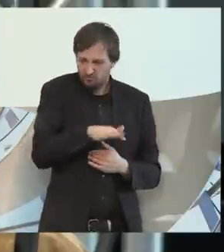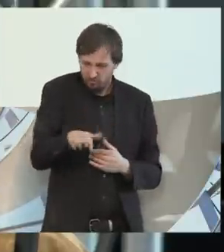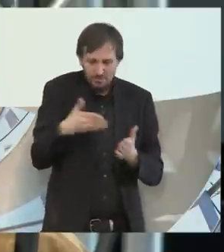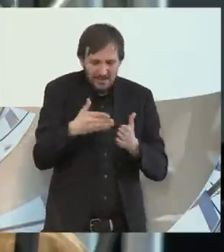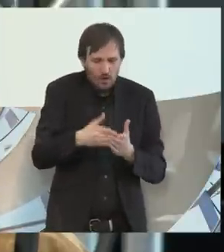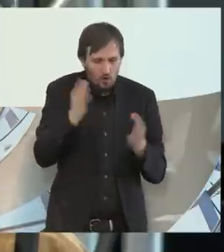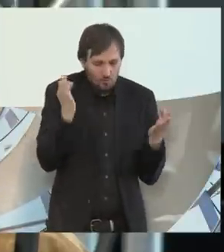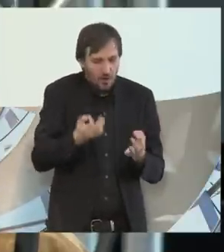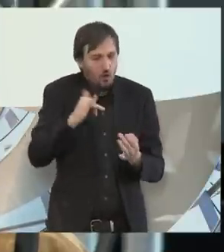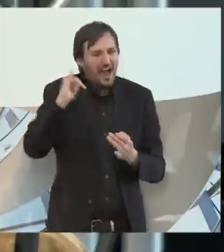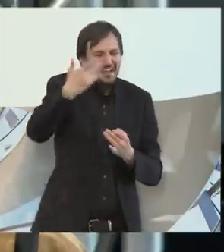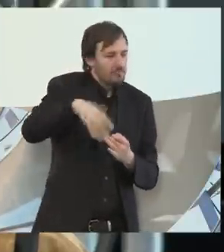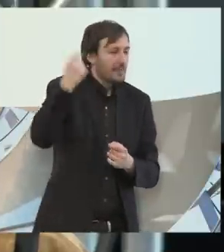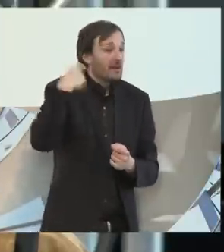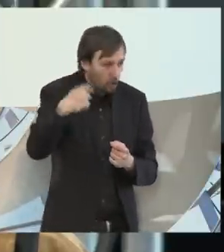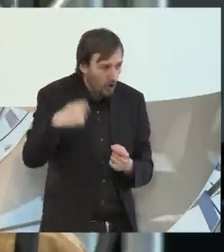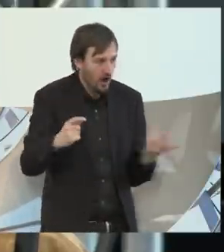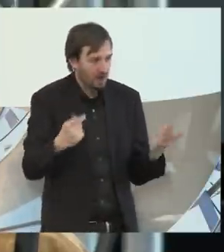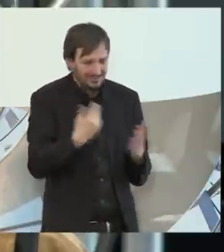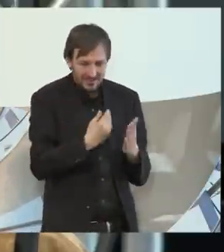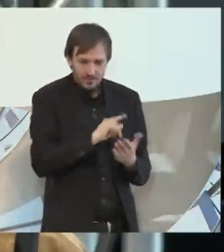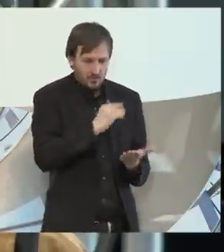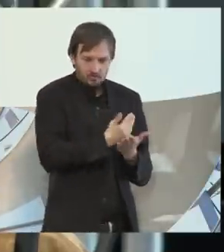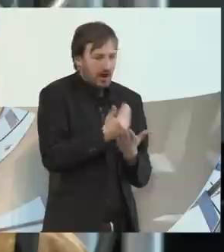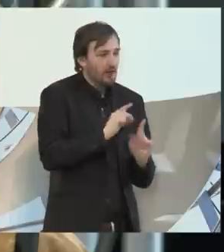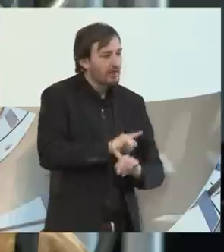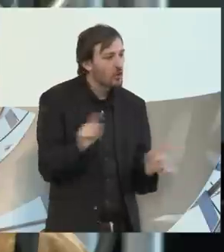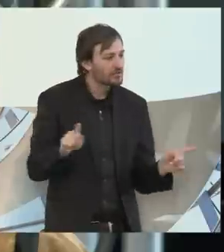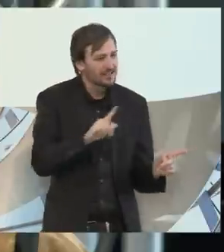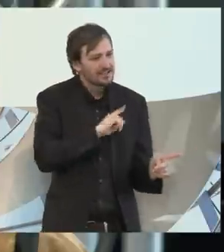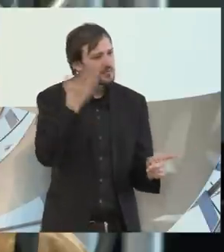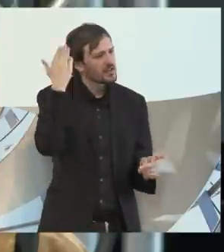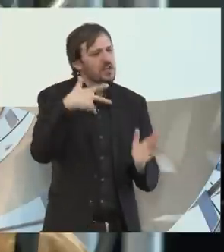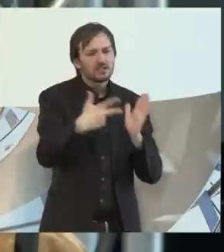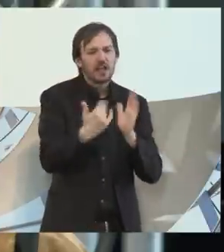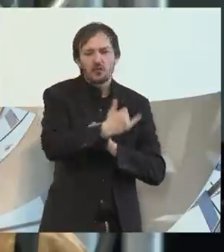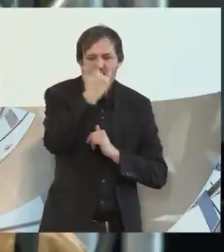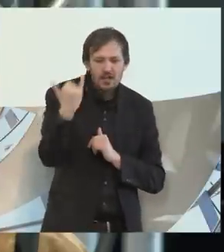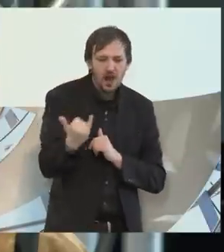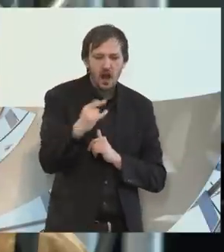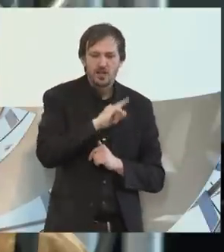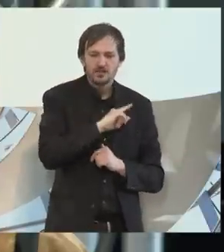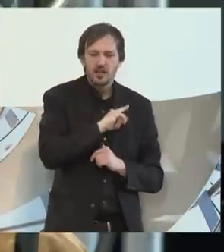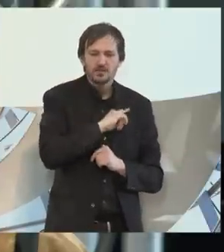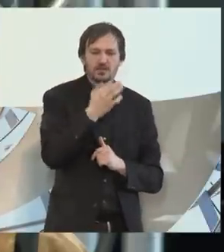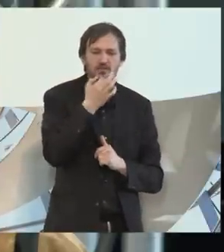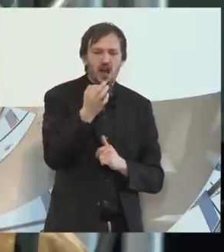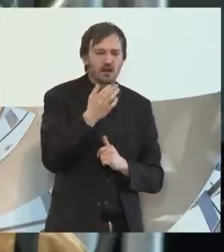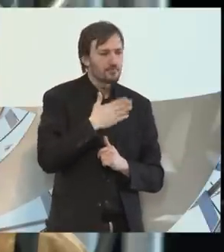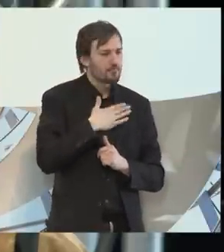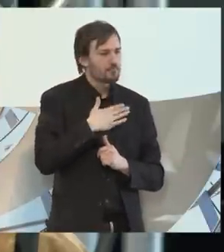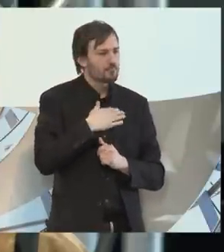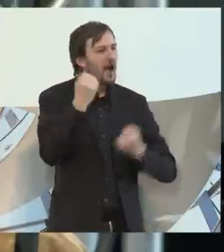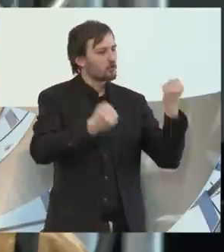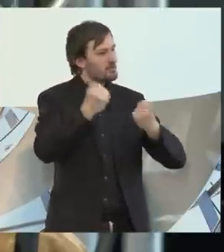nicht mittelter Mensch. Also ich habe vor etwa einem Dreivierteljahr mal angefragt, bei einem Automobilhersteller, was so einen Umbau für